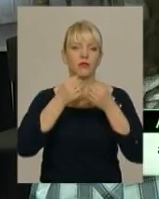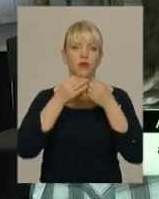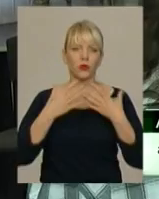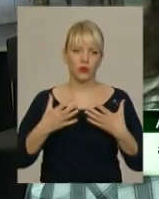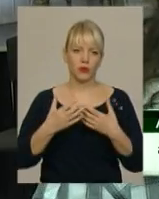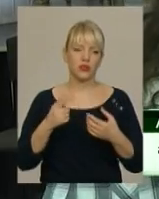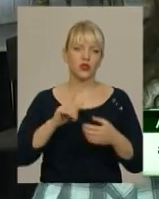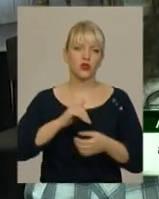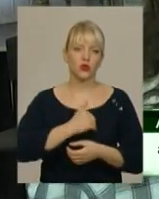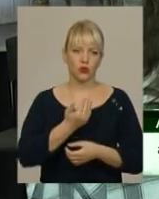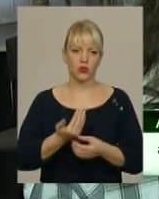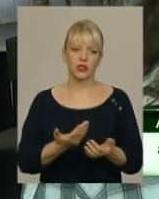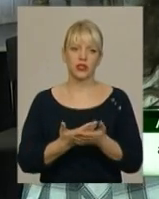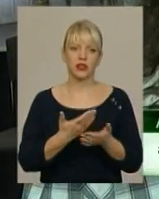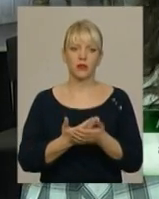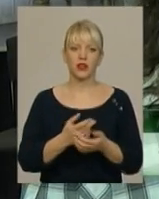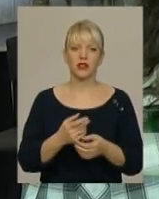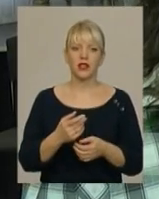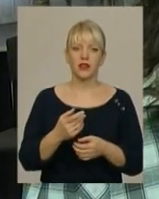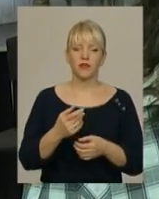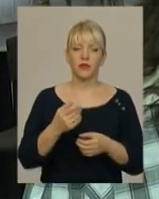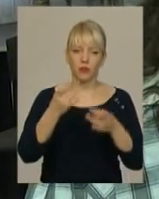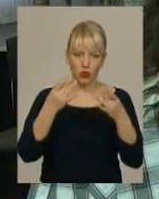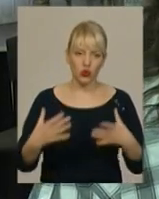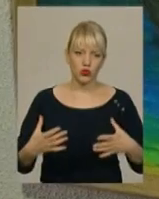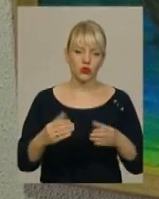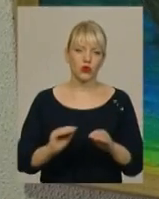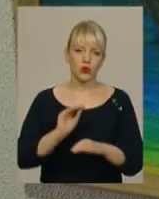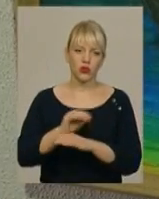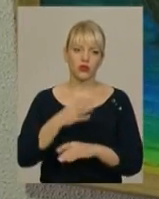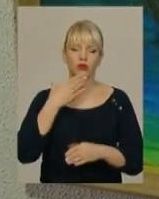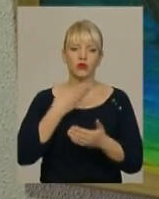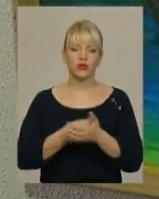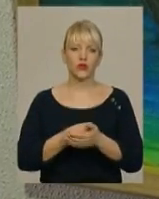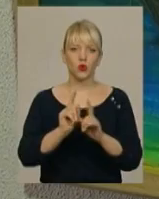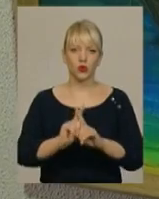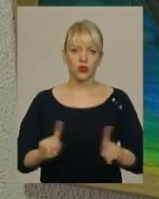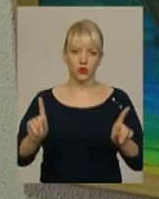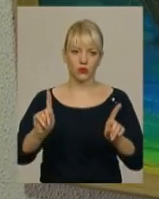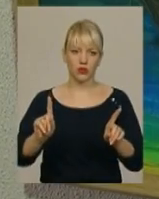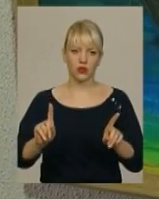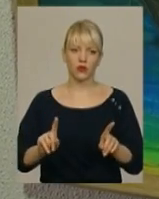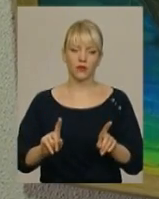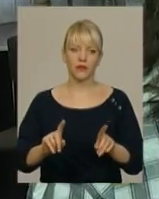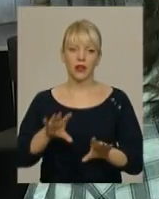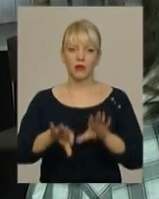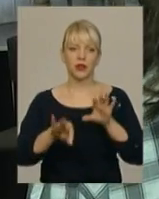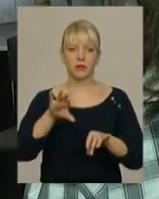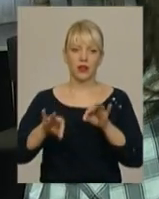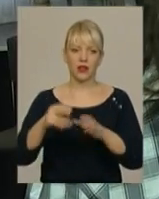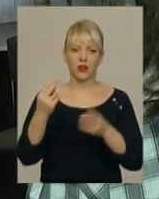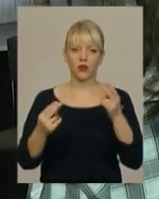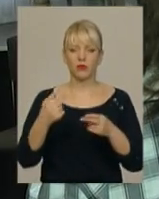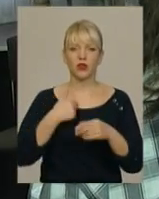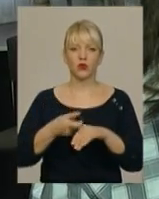Ну, не те, щоб там обличчям був очимовне чи зелене, просто додаю свою ізюминку в підбиранні кольорів. Мені